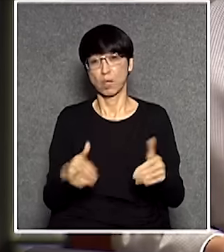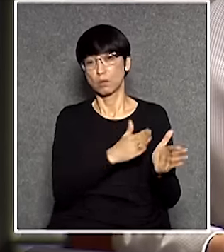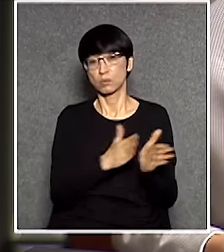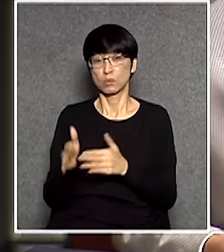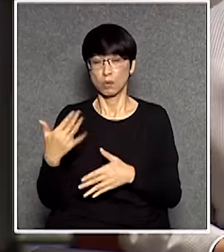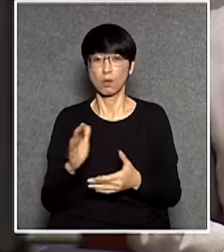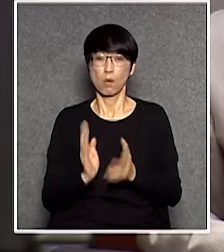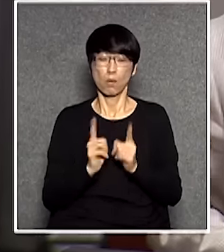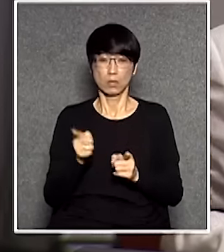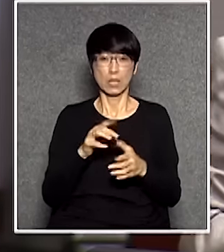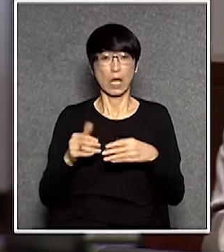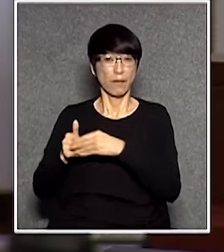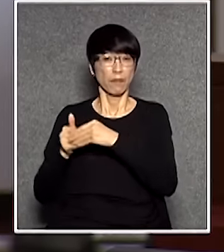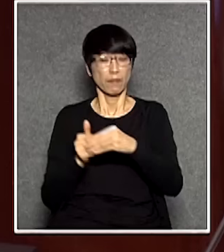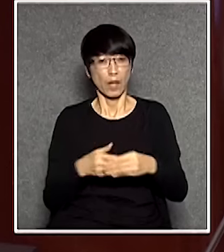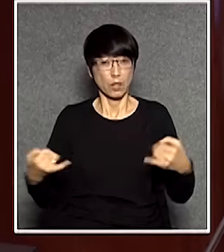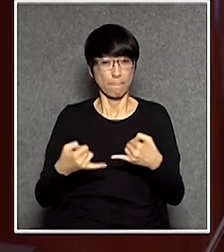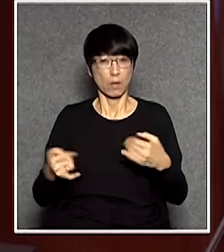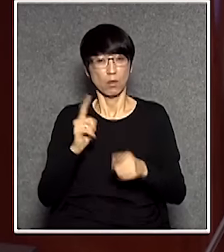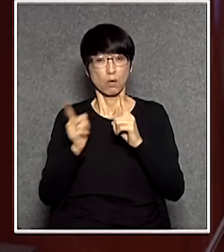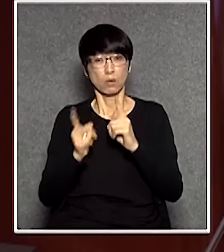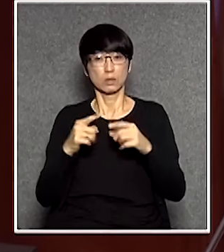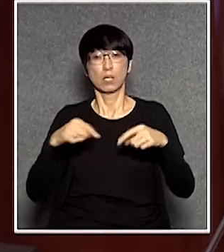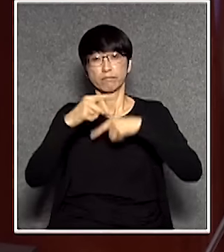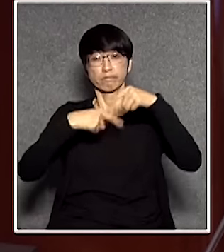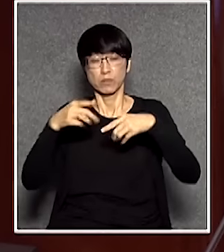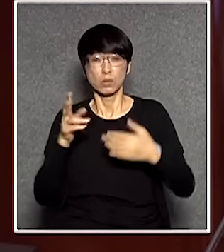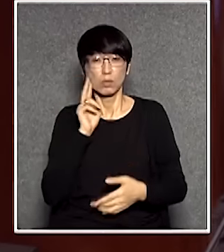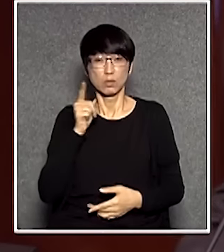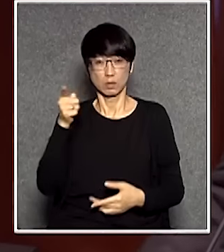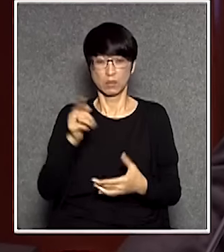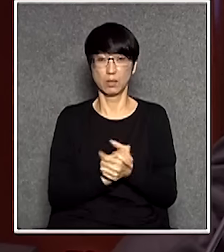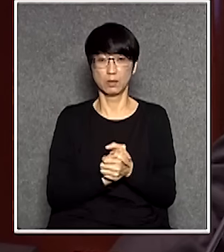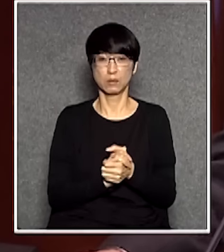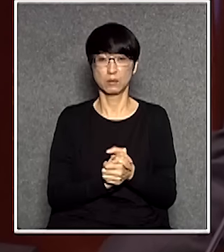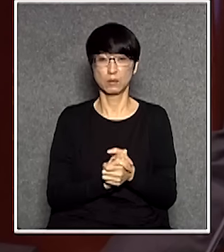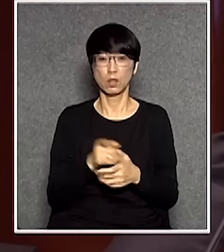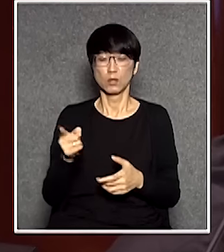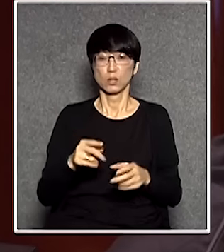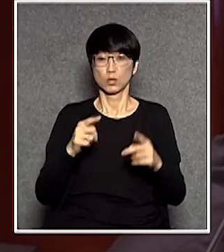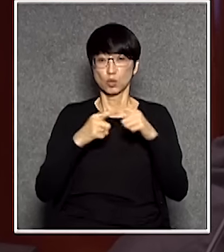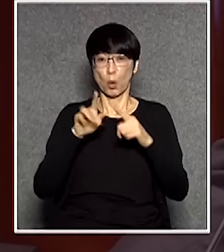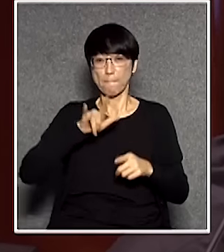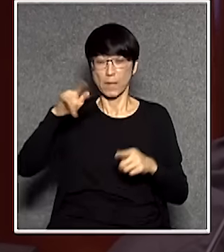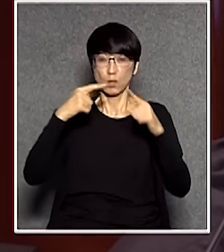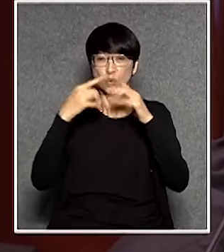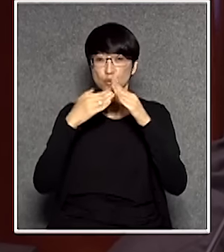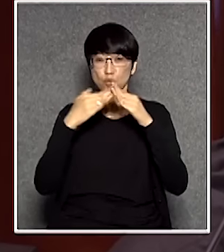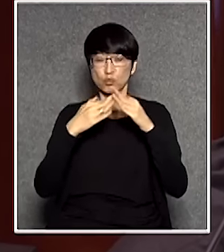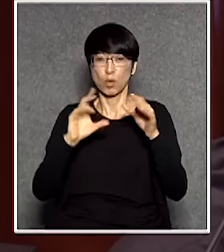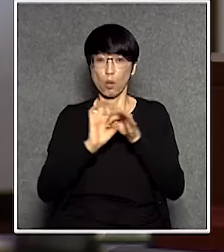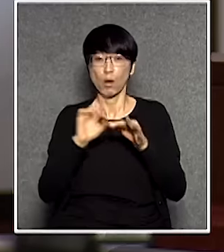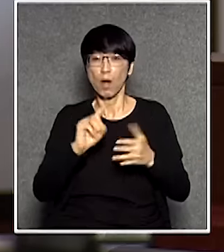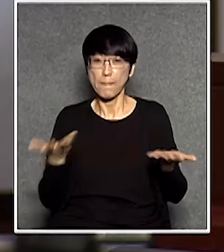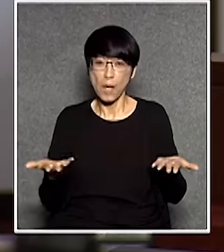你帶著矛盾去旅行跟他講點數真是現在想想想陰謀論出發胡議員現在講的跟民航處有什關係現在講民航處